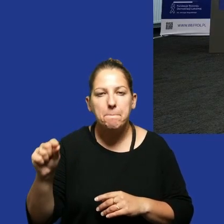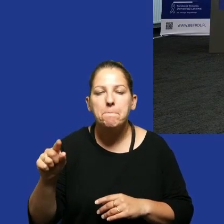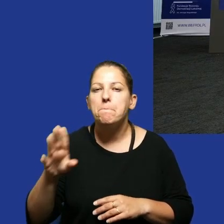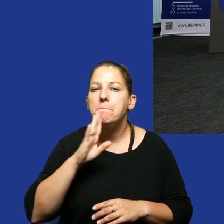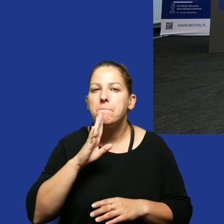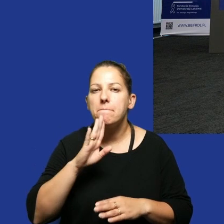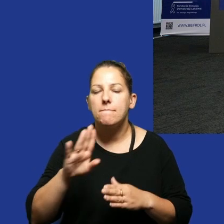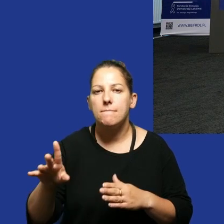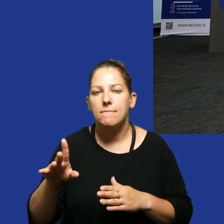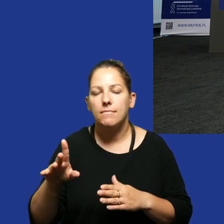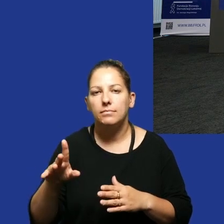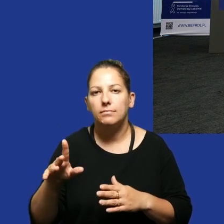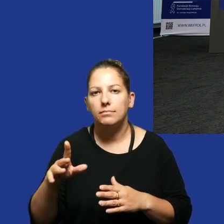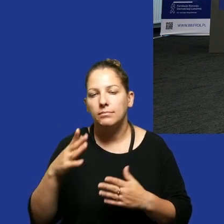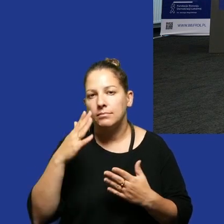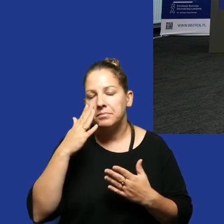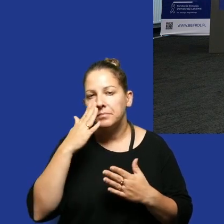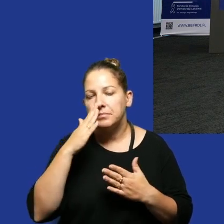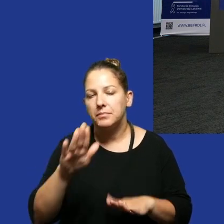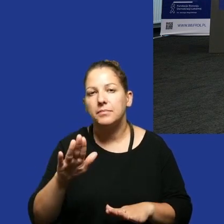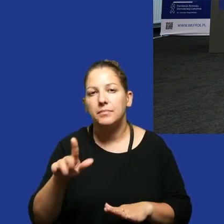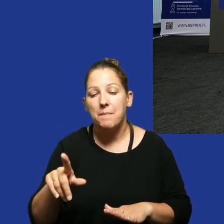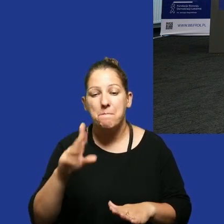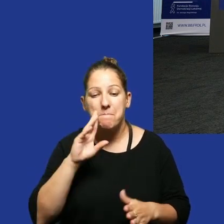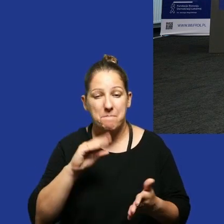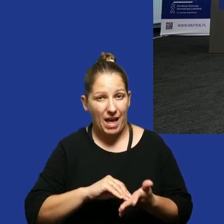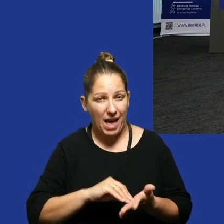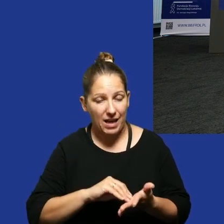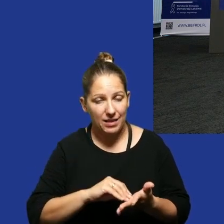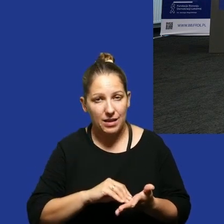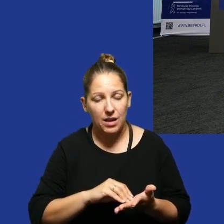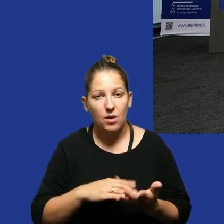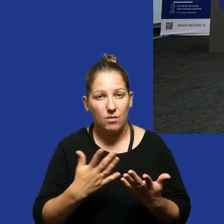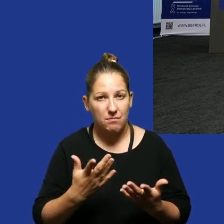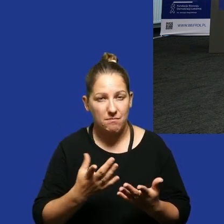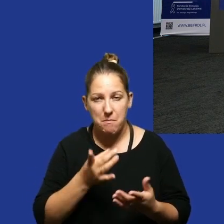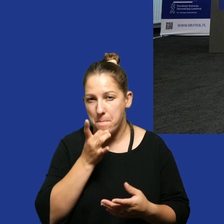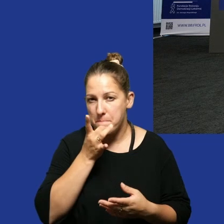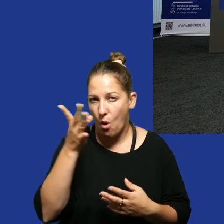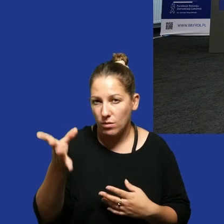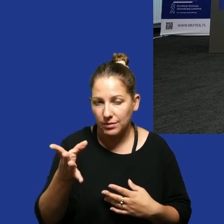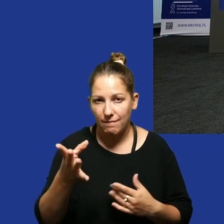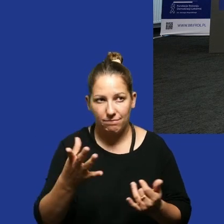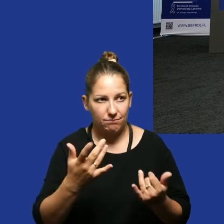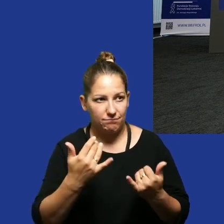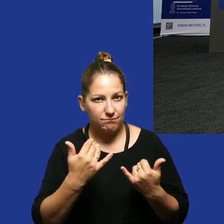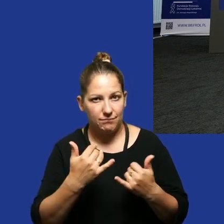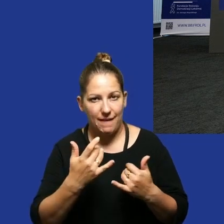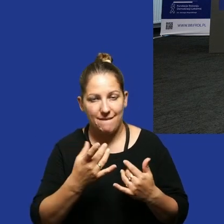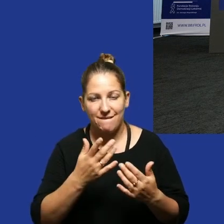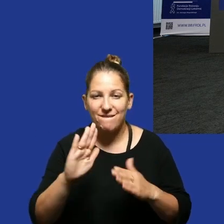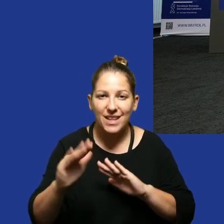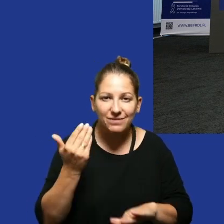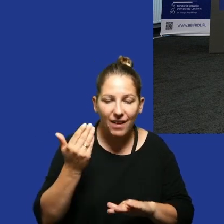jakbyś oberwał w twarz. To możemy powiedzieć, że w praktyce to pozew bądź inne działania prawne, wezwanie